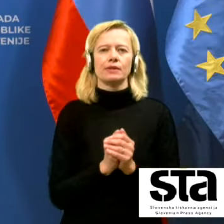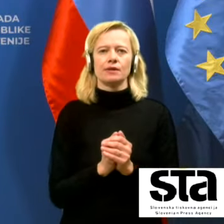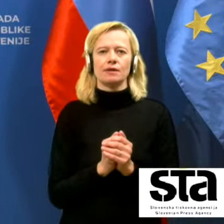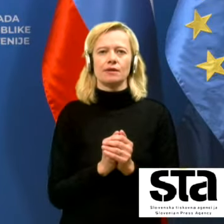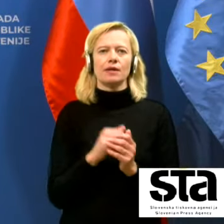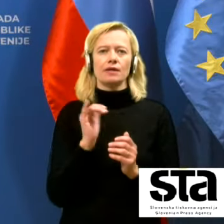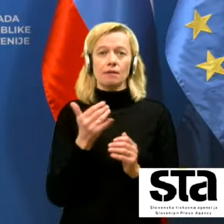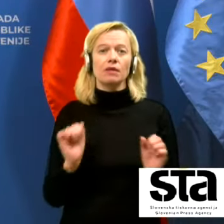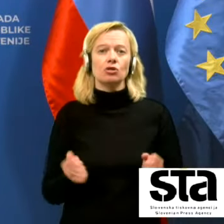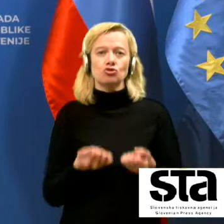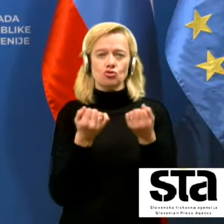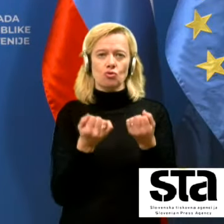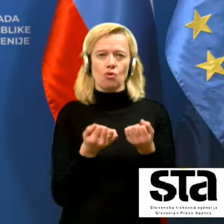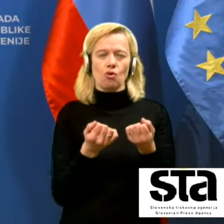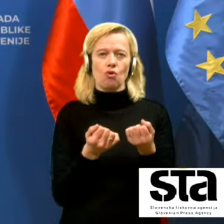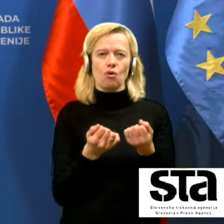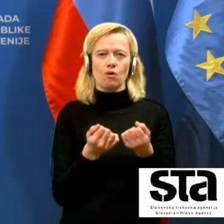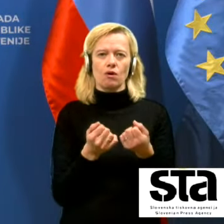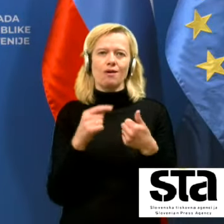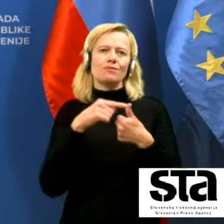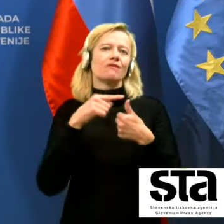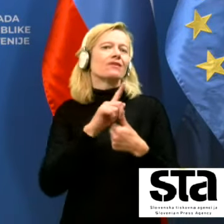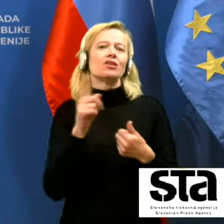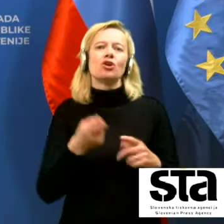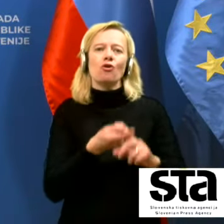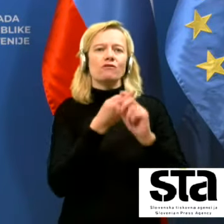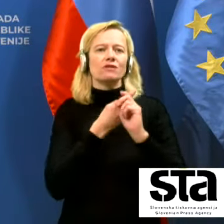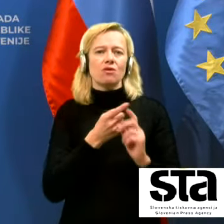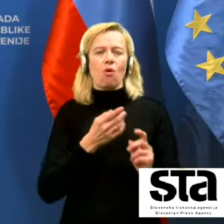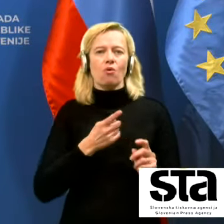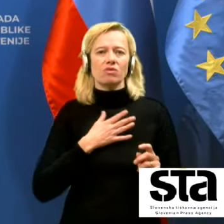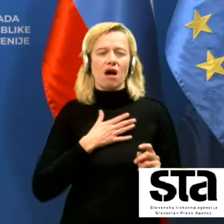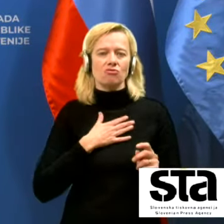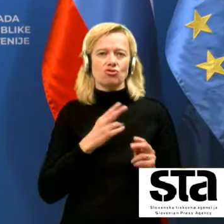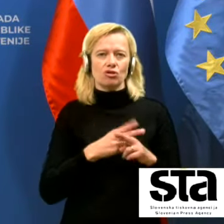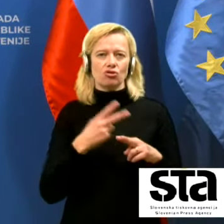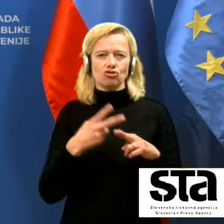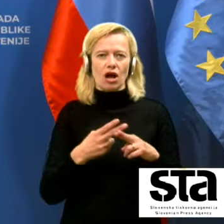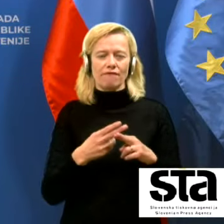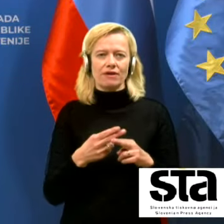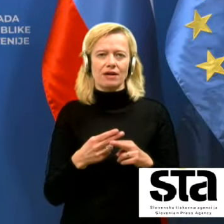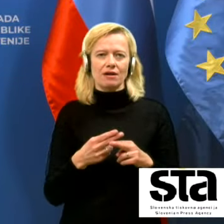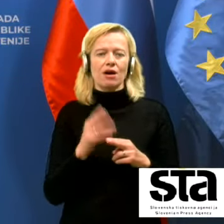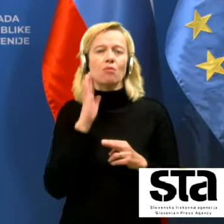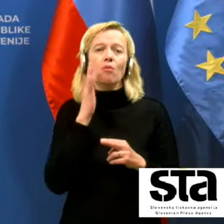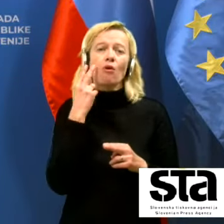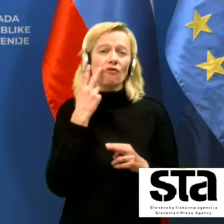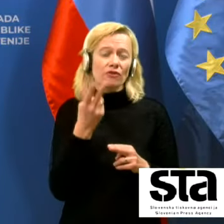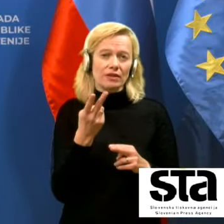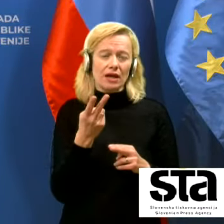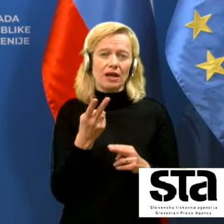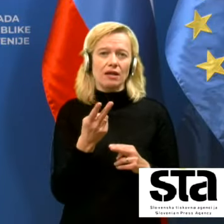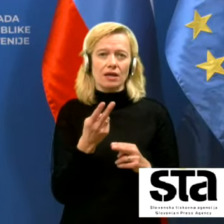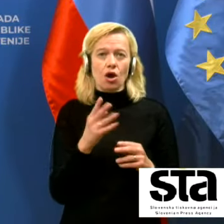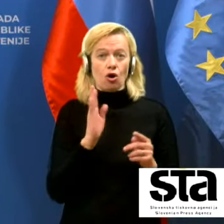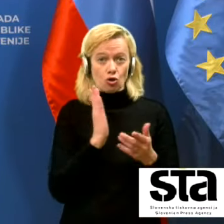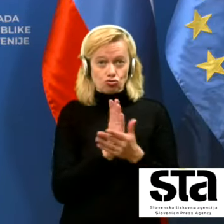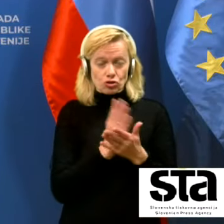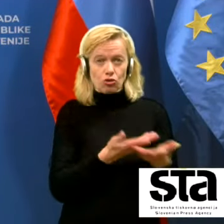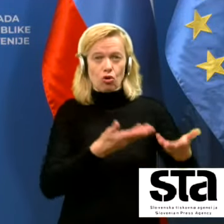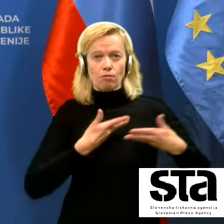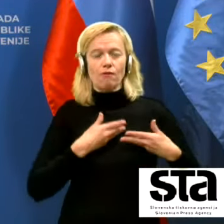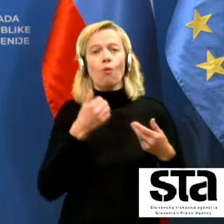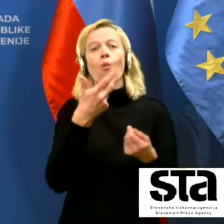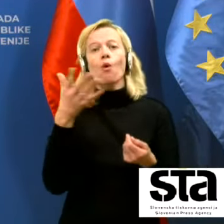prič ni odvisno sveda od naše države, samo dejansko bomo videli, ko te prve dobave bodo, koliko ljudi lahko